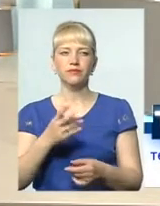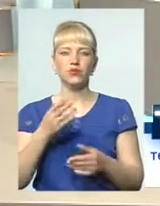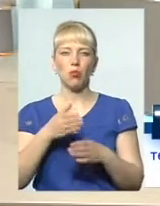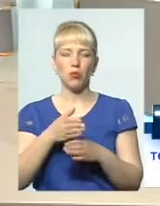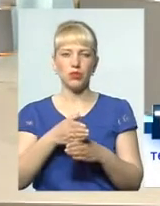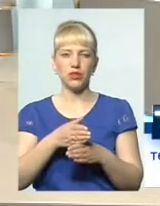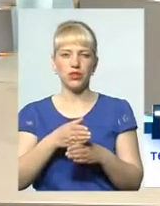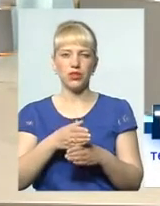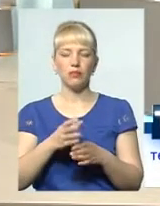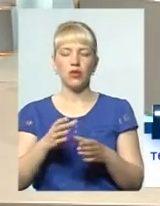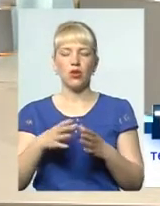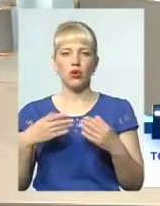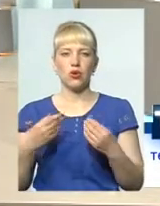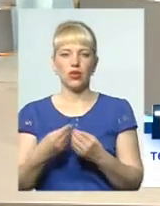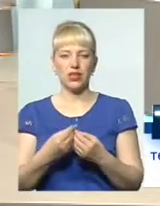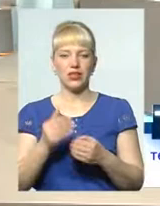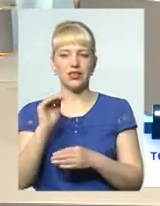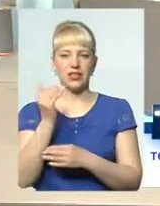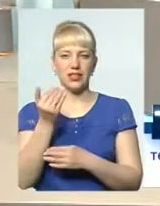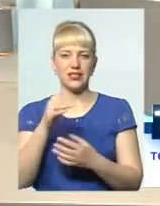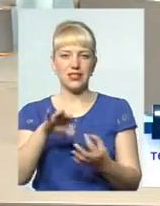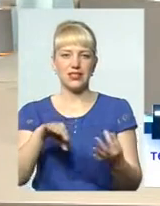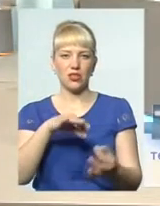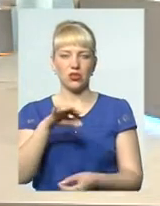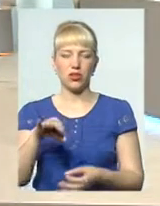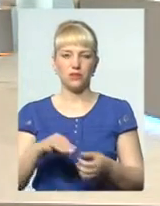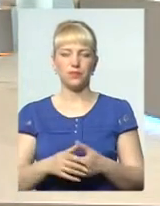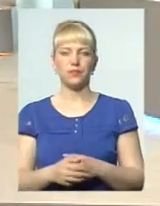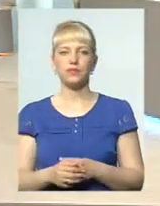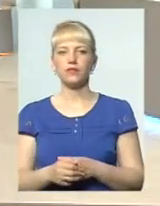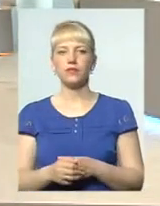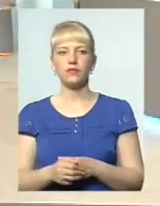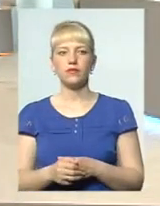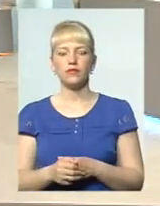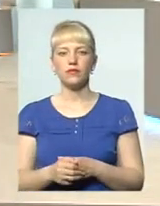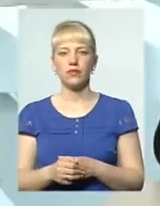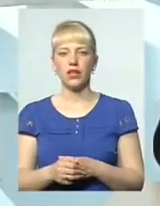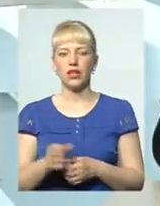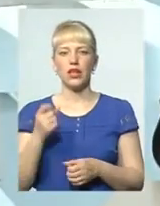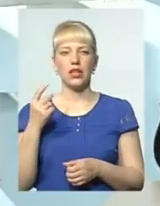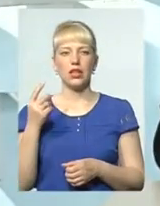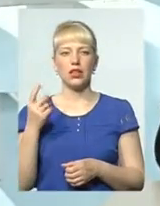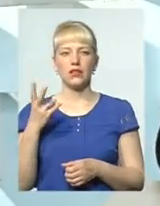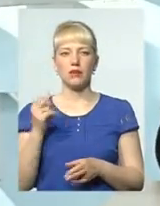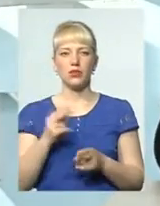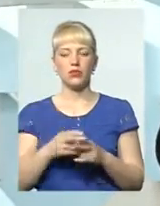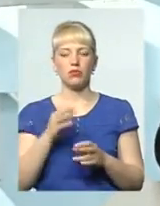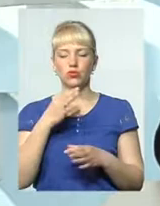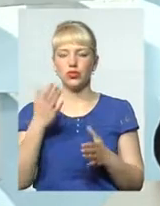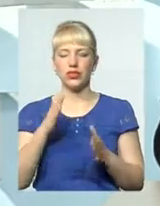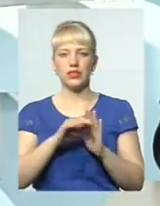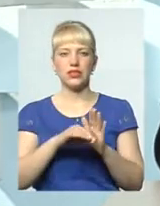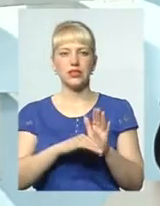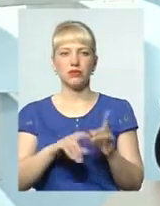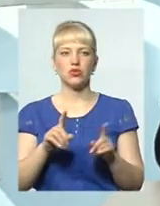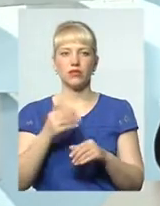допомогти дитині, дитині-сироті? Завдяки на перешкоді будь-якої системи, що ви